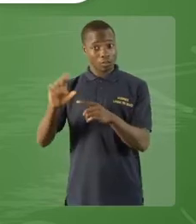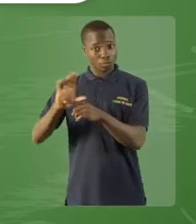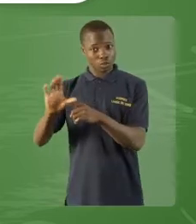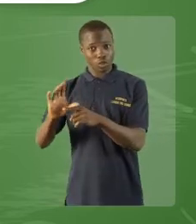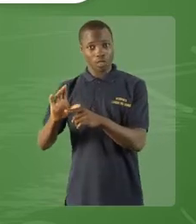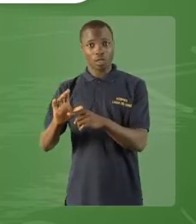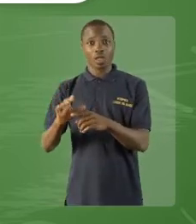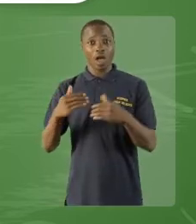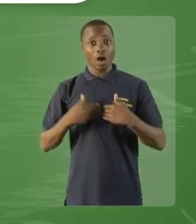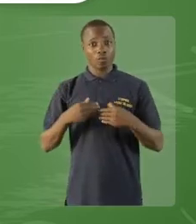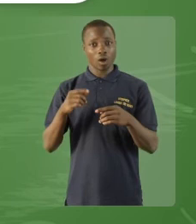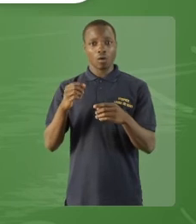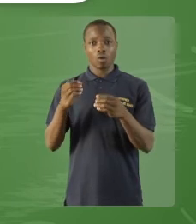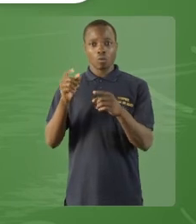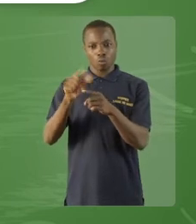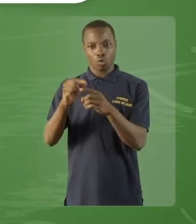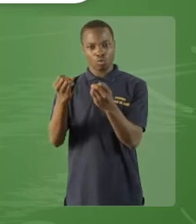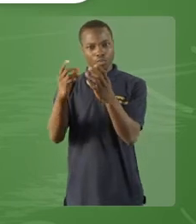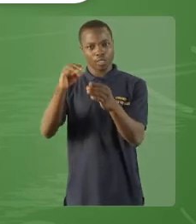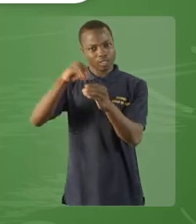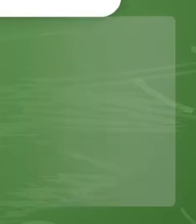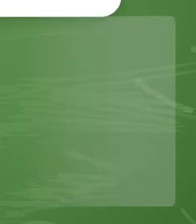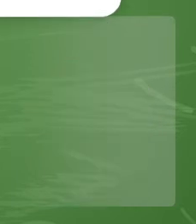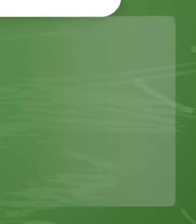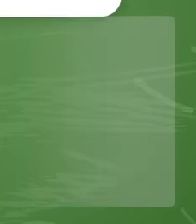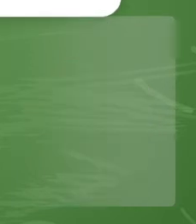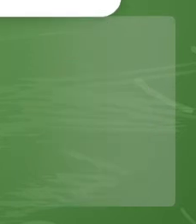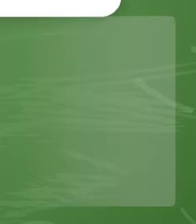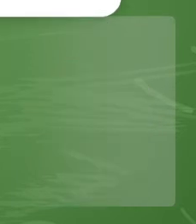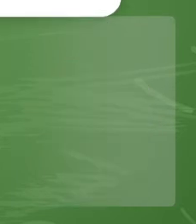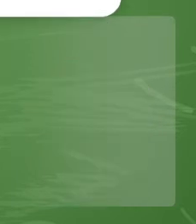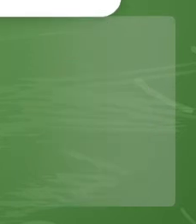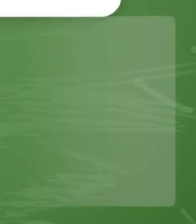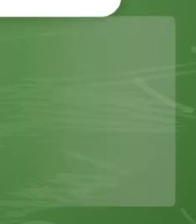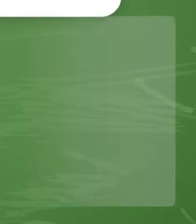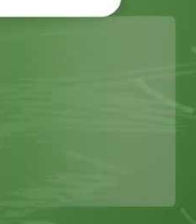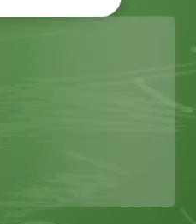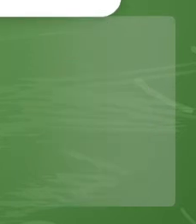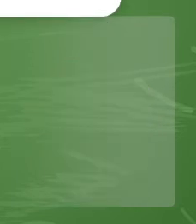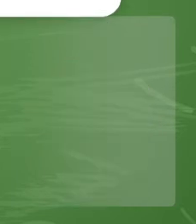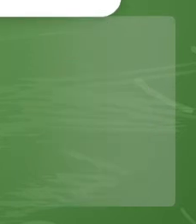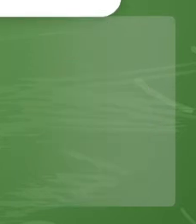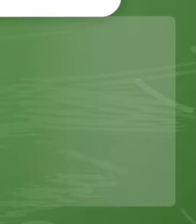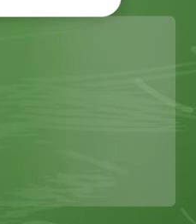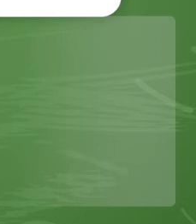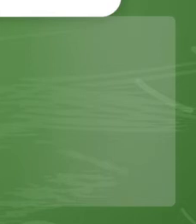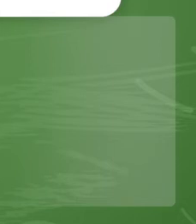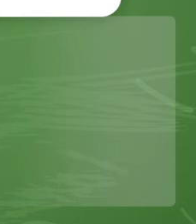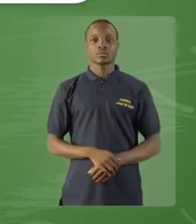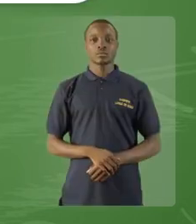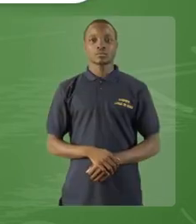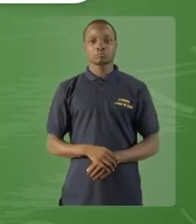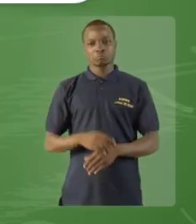Et le deuxième verbe, tomber. Combien de mots composent le verbe conjugué lancer?